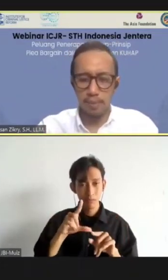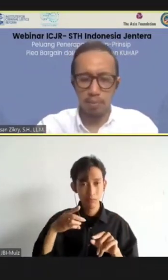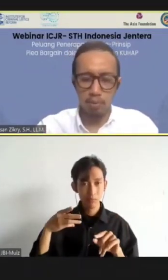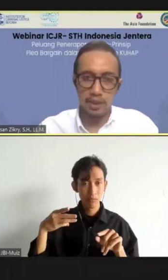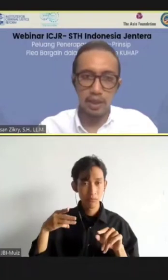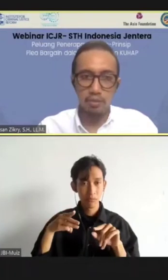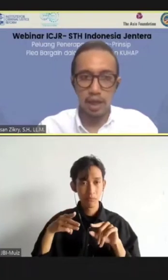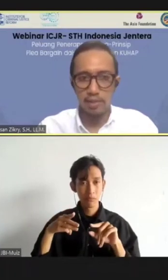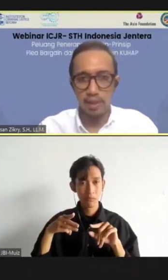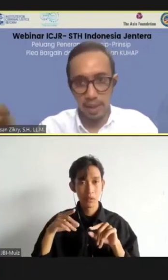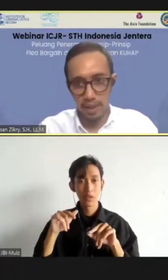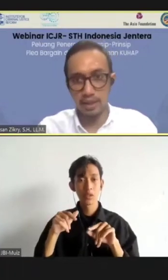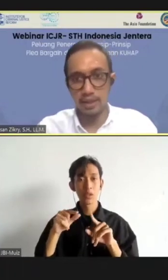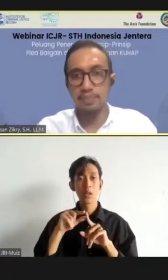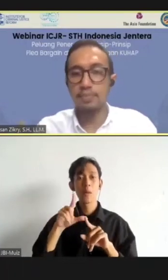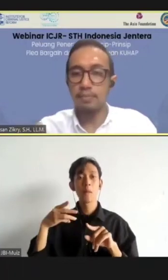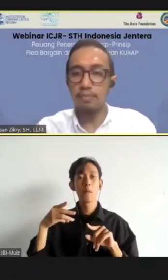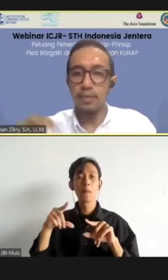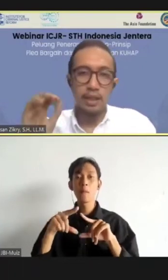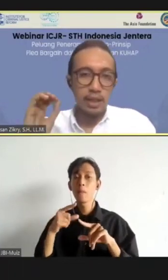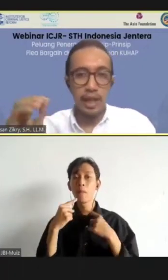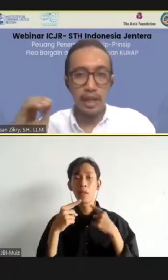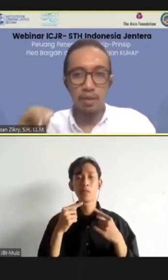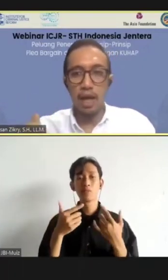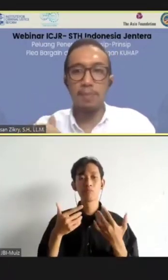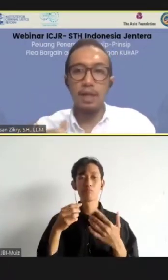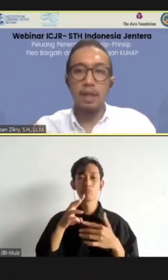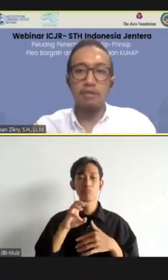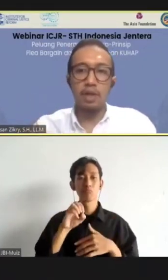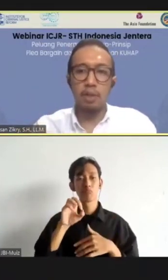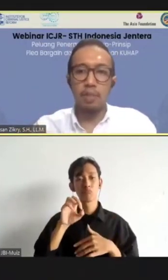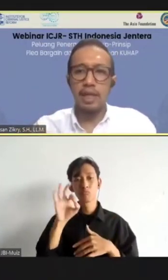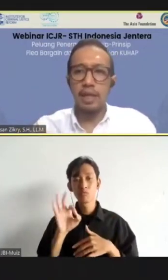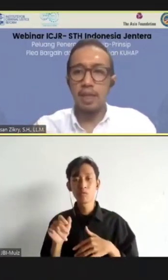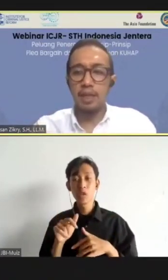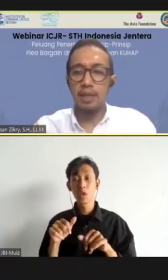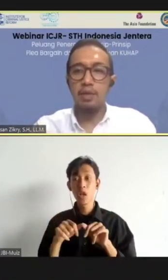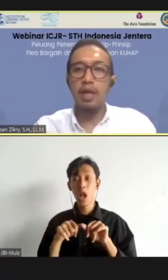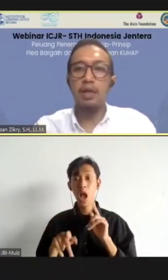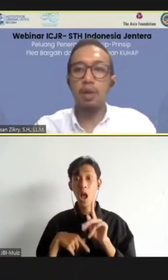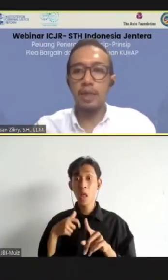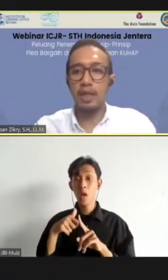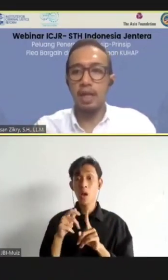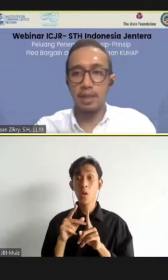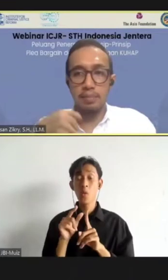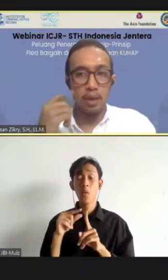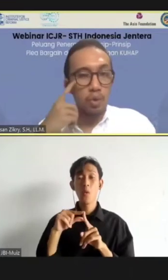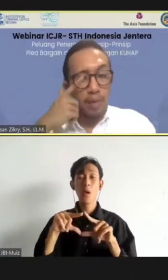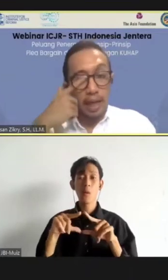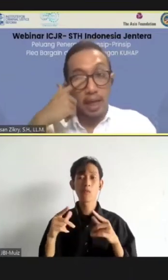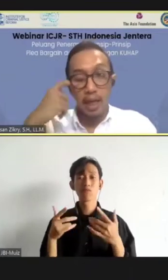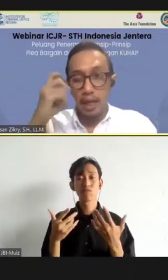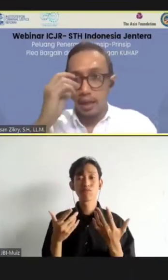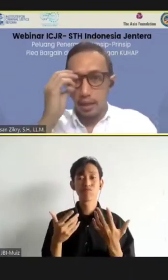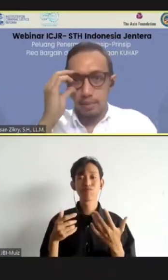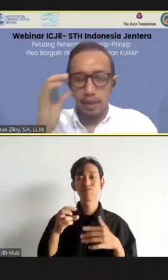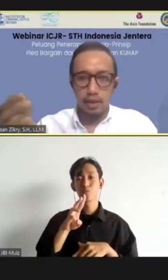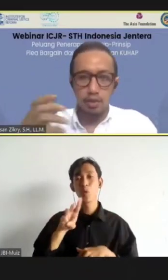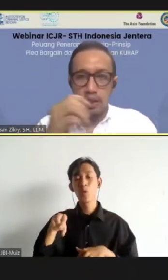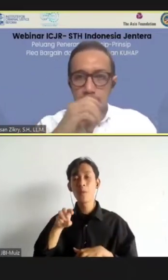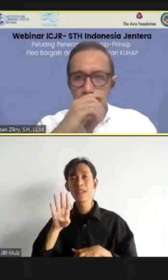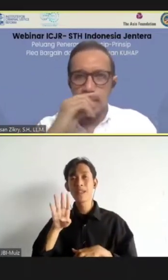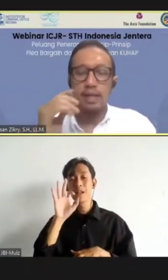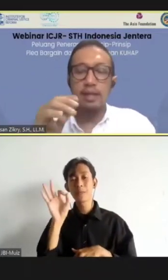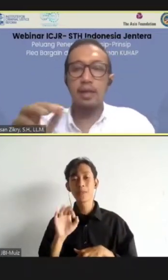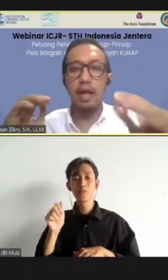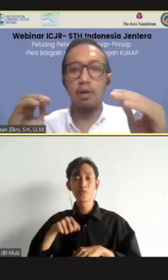30-40 persen, itu mereka bisa prediksi. Di RQH, faktor predictability-nya itu hanya 2 per 3 maksimal hukuman, seperti yang